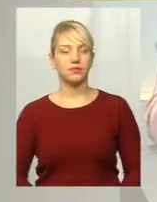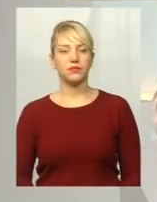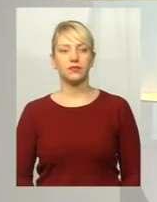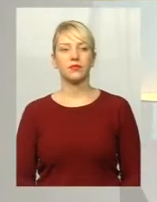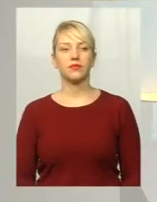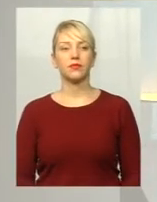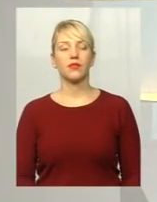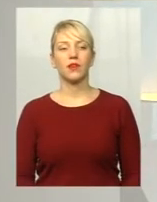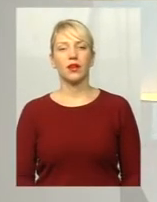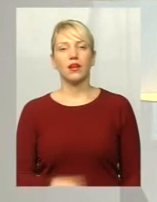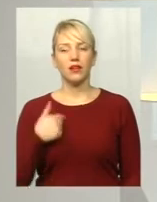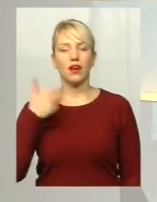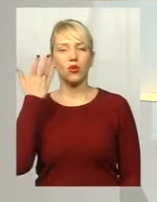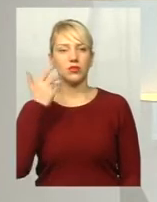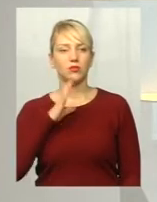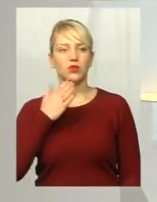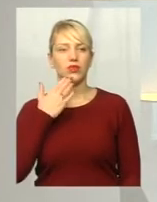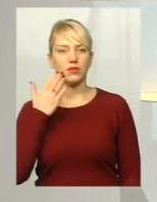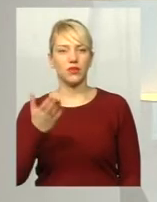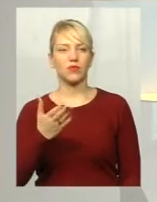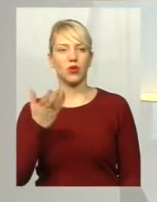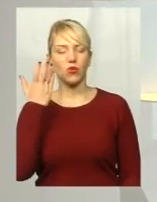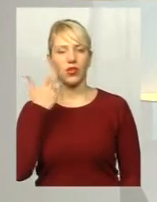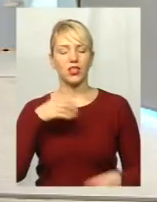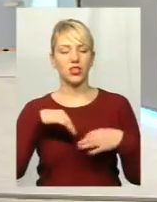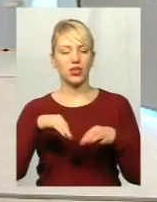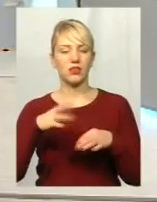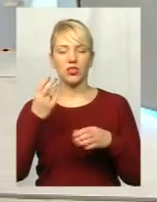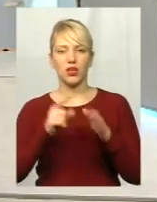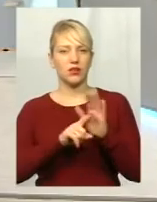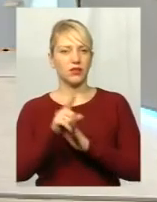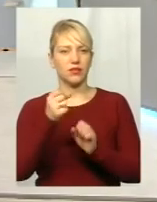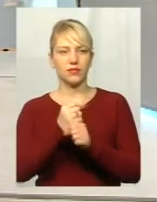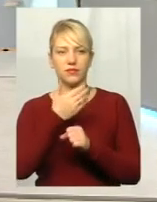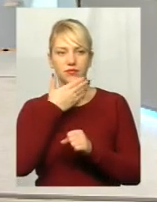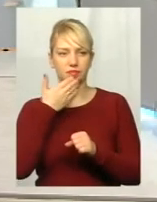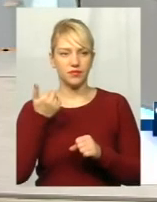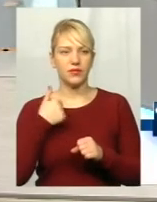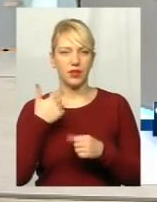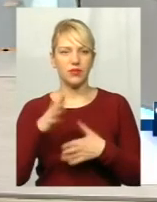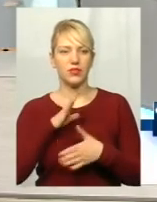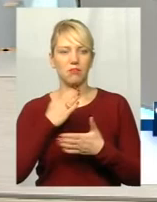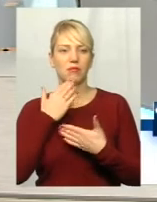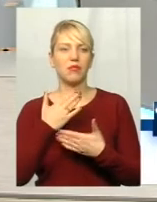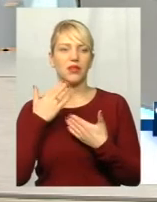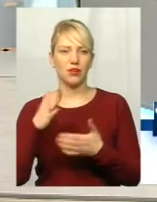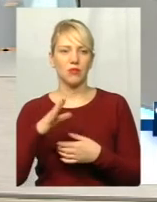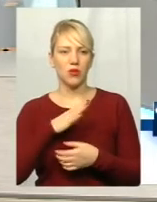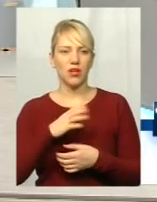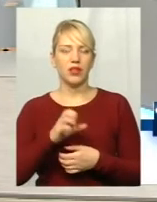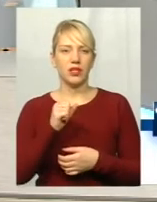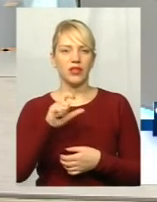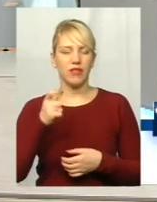Який я вже колись задавав, ще коли транспортна мережа не запустилася. Я вже запитував, здається, Андрія Євгеновича.